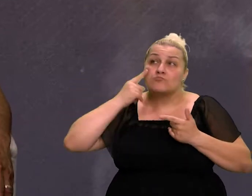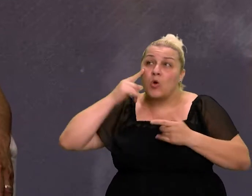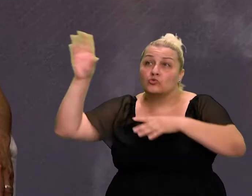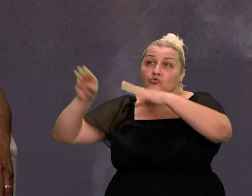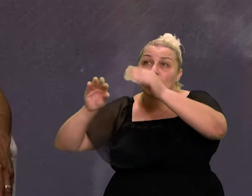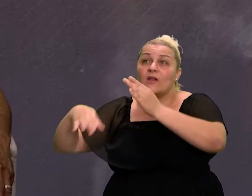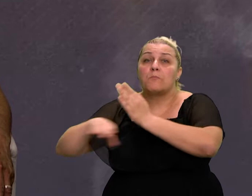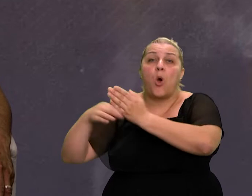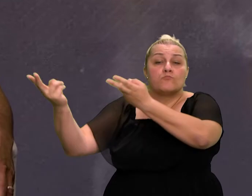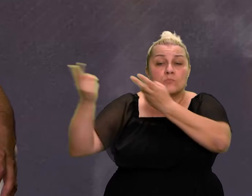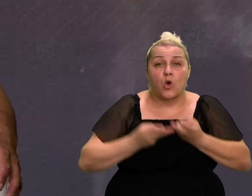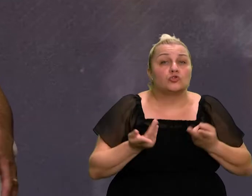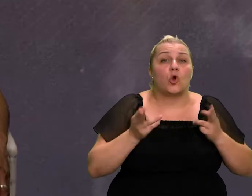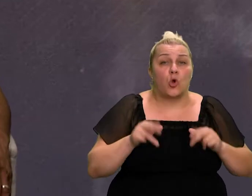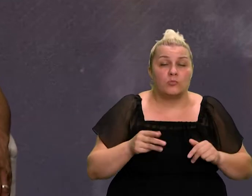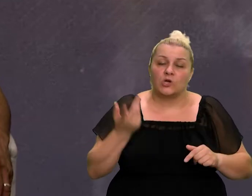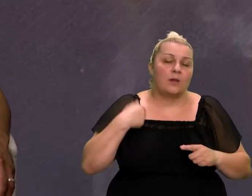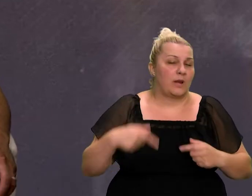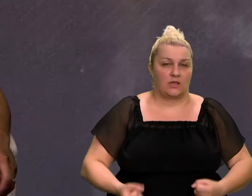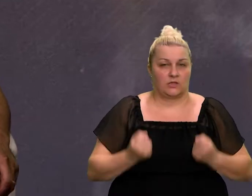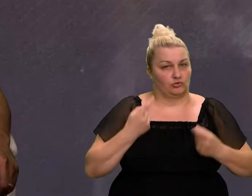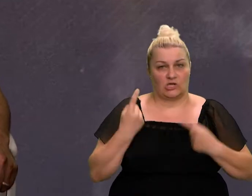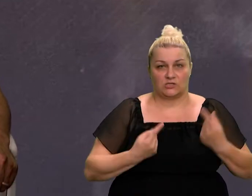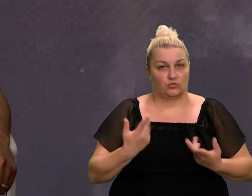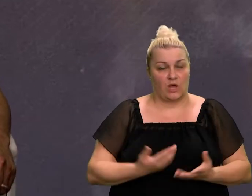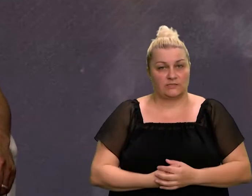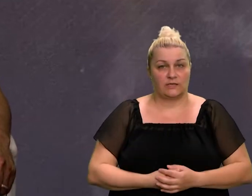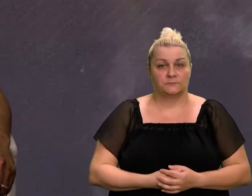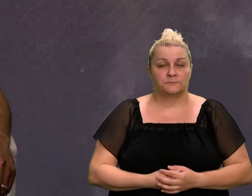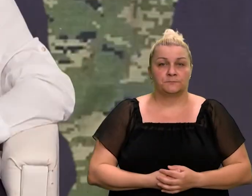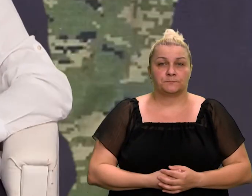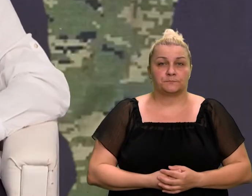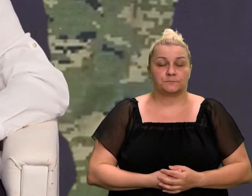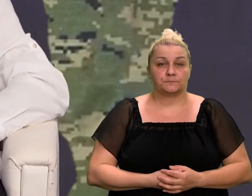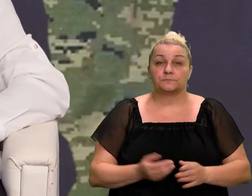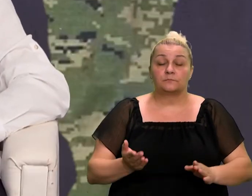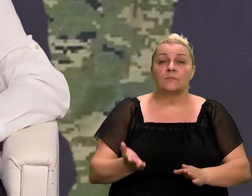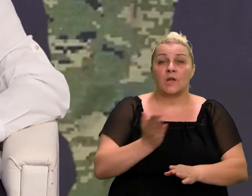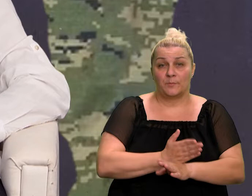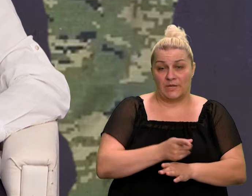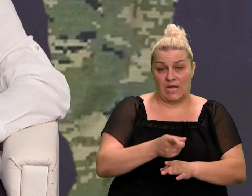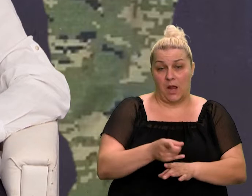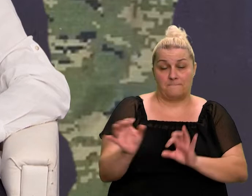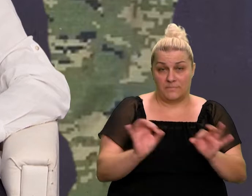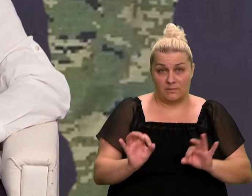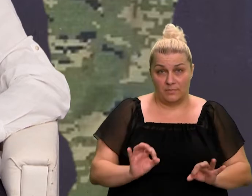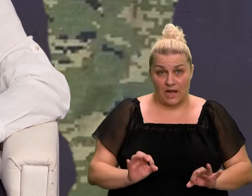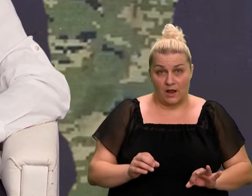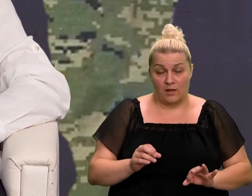pomoć koliko se mogla, smo bili u nezgodnoj situaciji. Da, uoči same pripreme ove operacije,